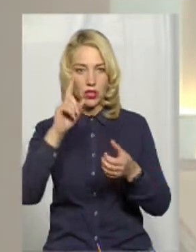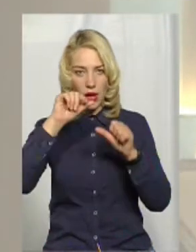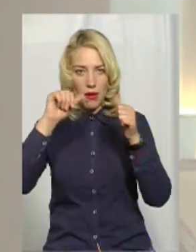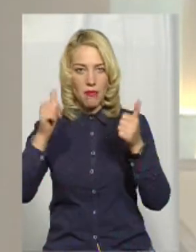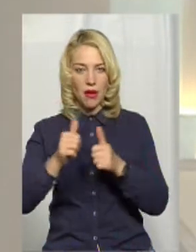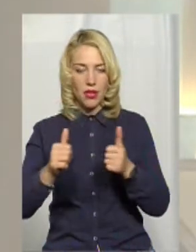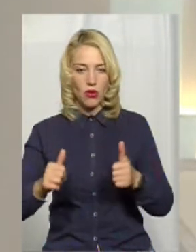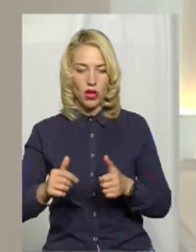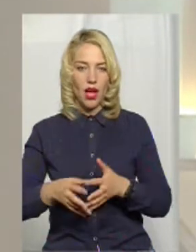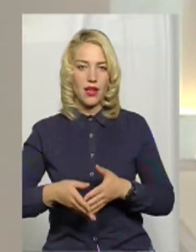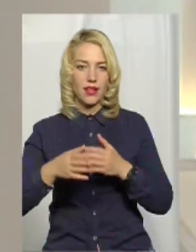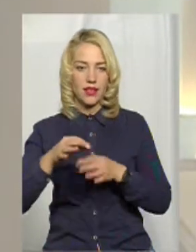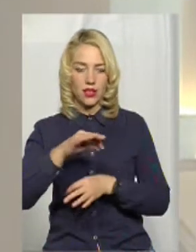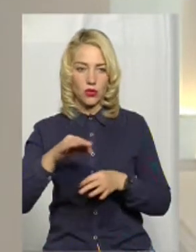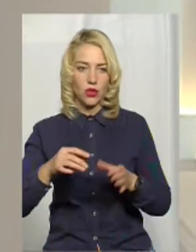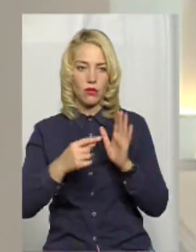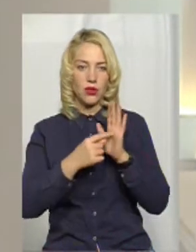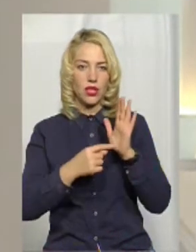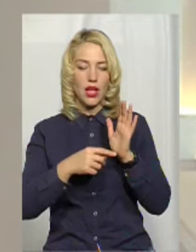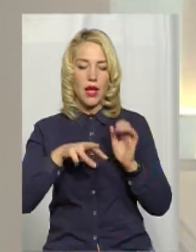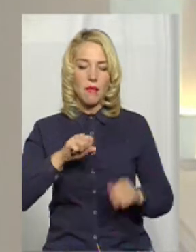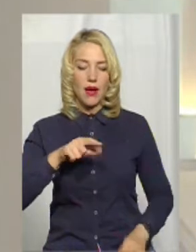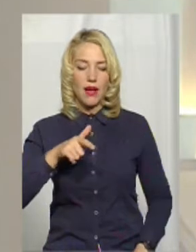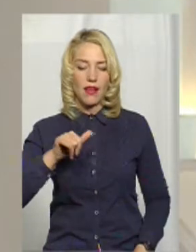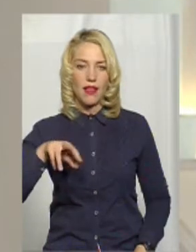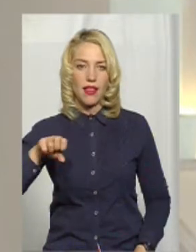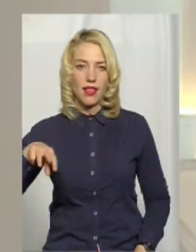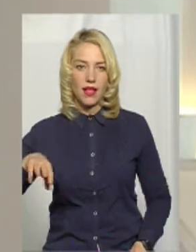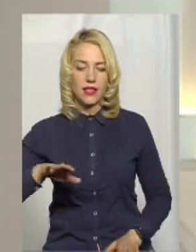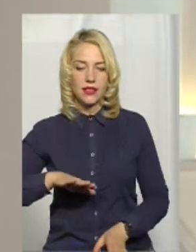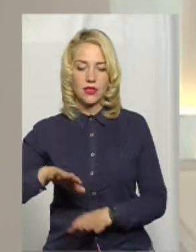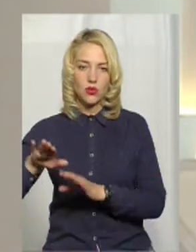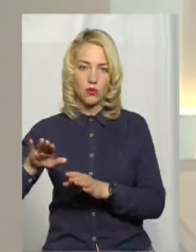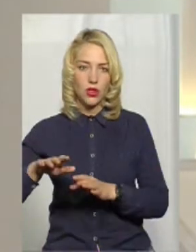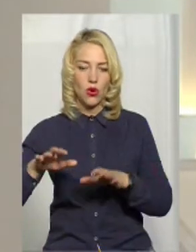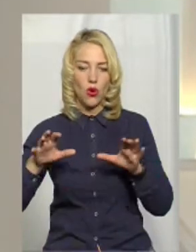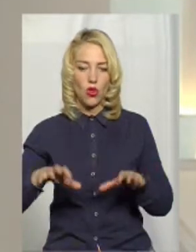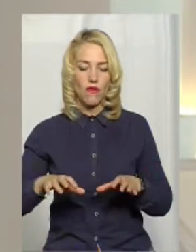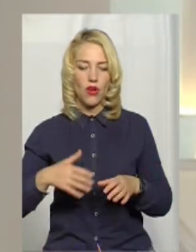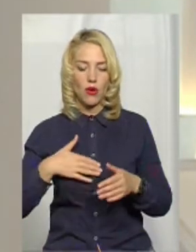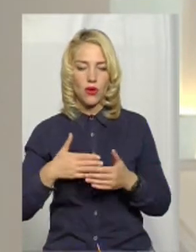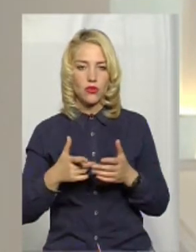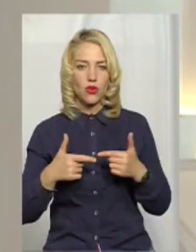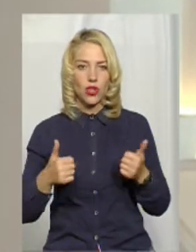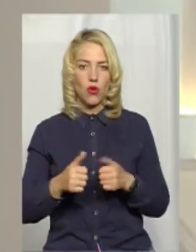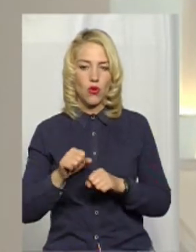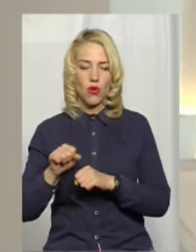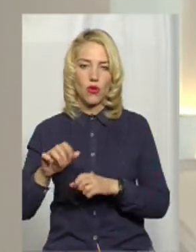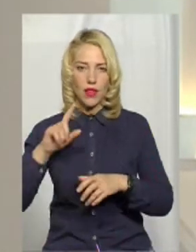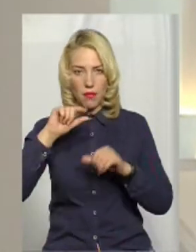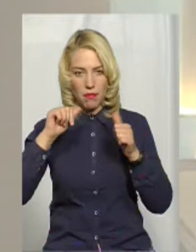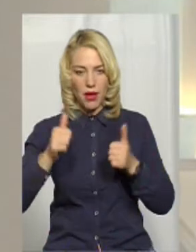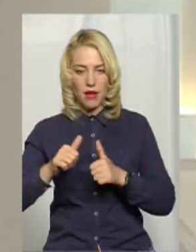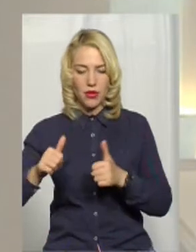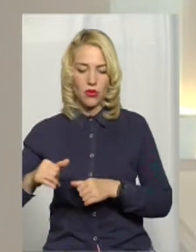'яток архітектури, поділилася Валентина Магілат, заступниця голови громадської організації опіка «Охорона пам'яток історії,